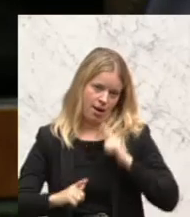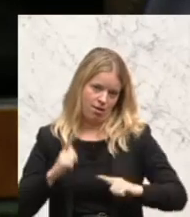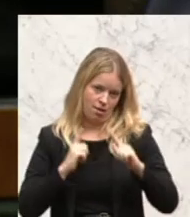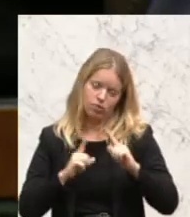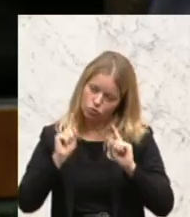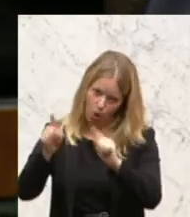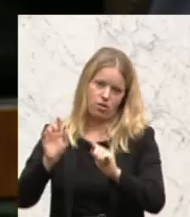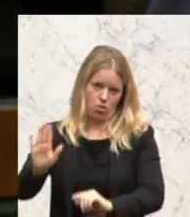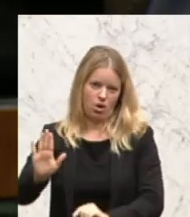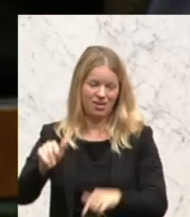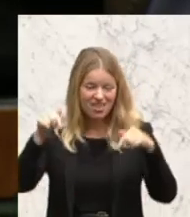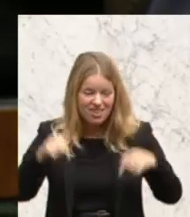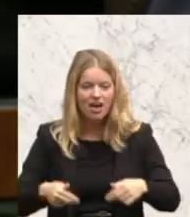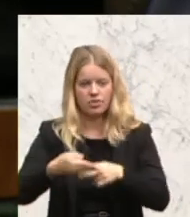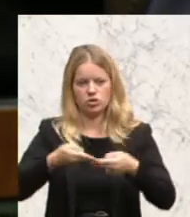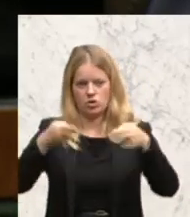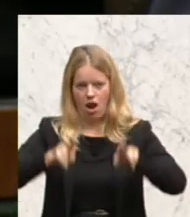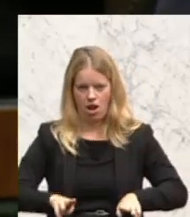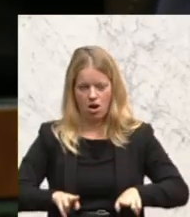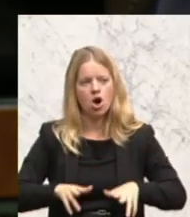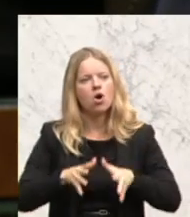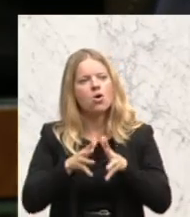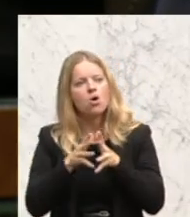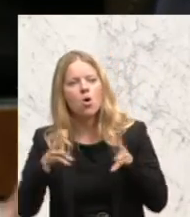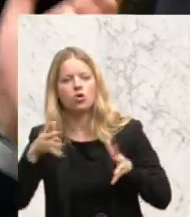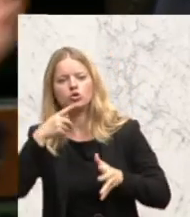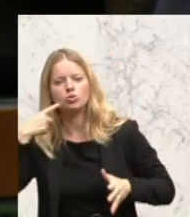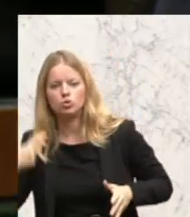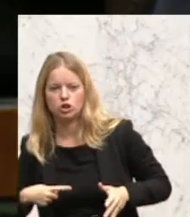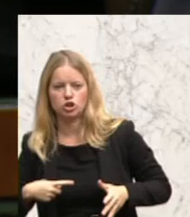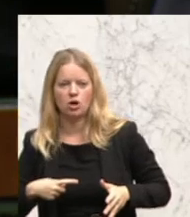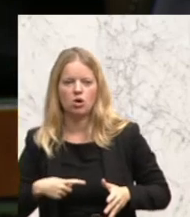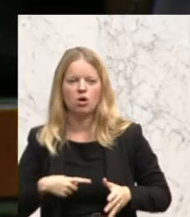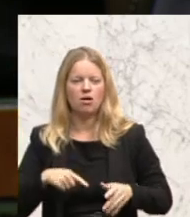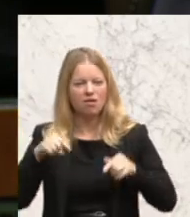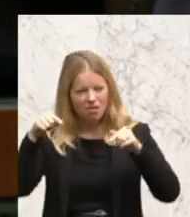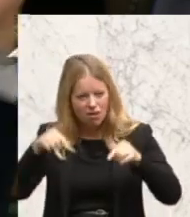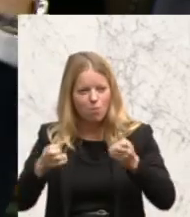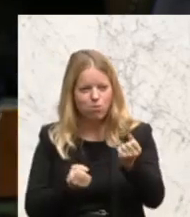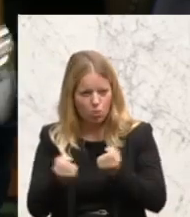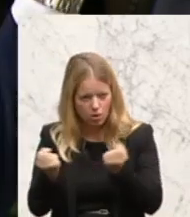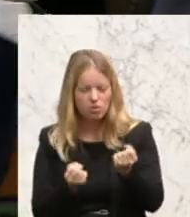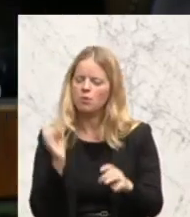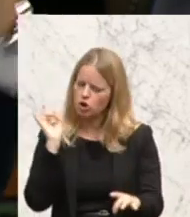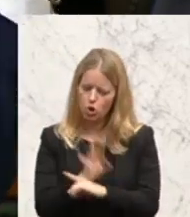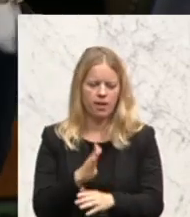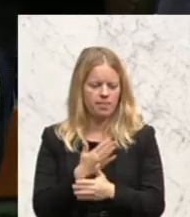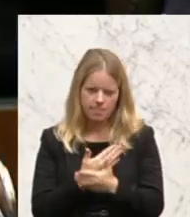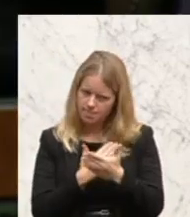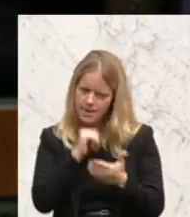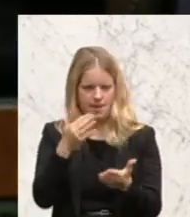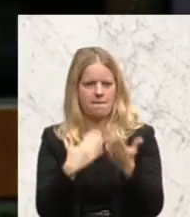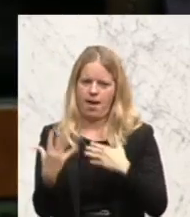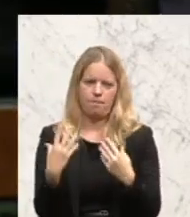Nationalrat ist großrussische und freiheitliche Politik zum Glück nicht mehrheitsfähig.